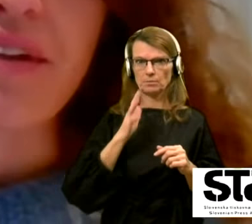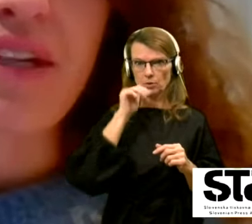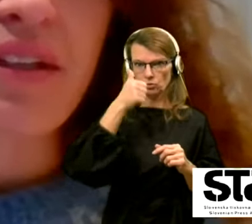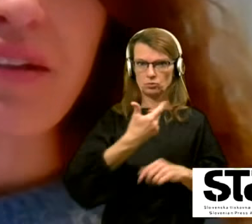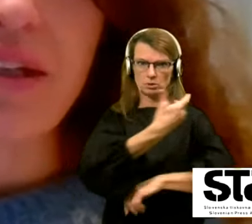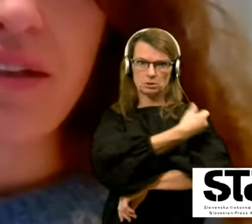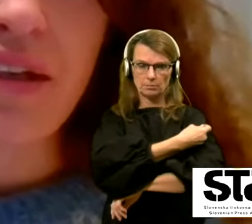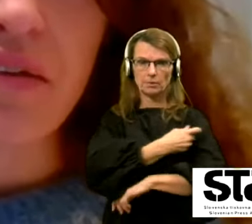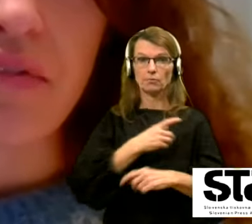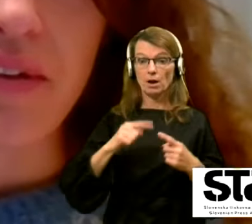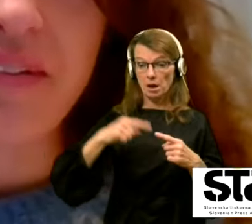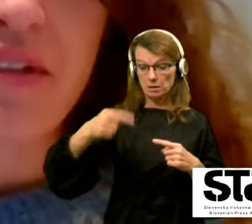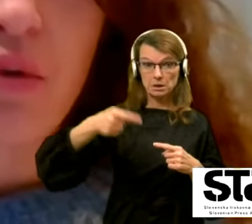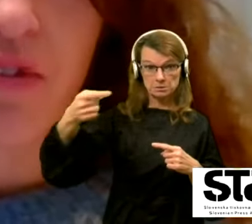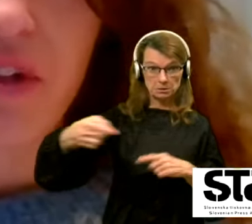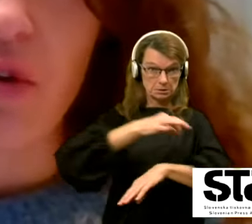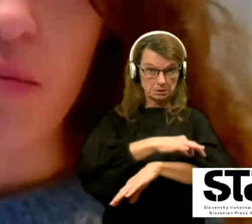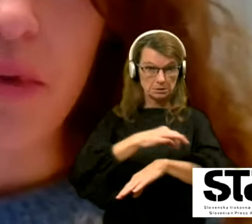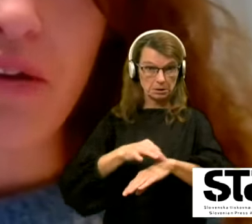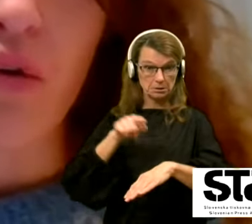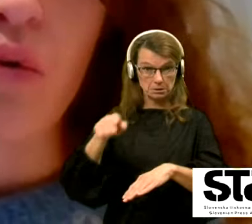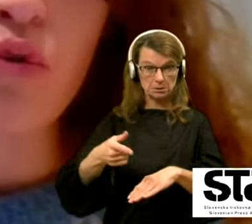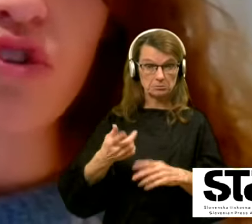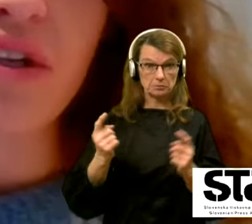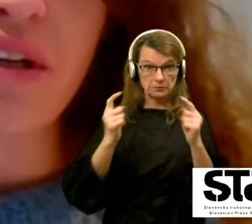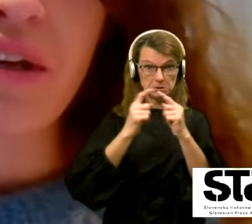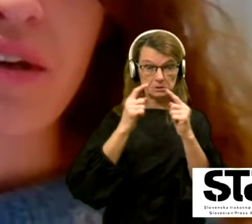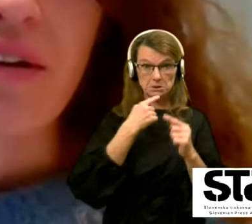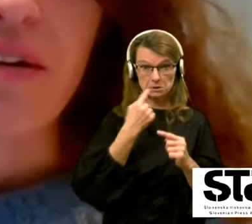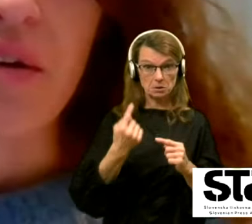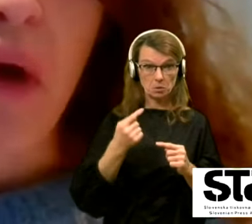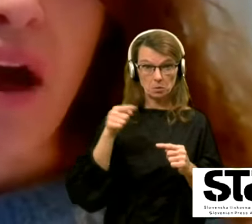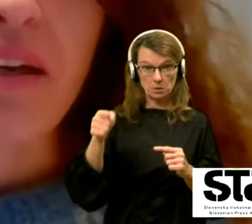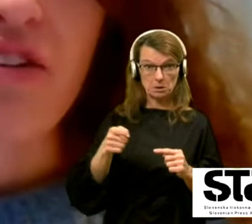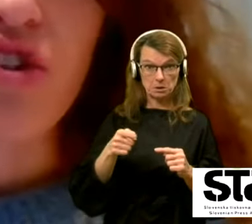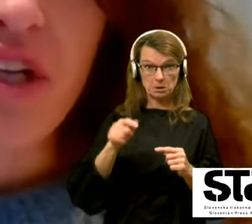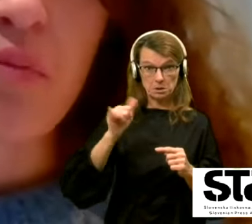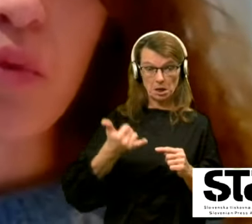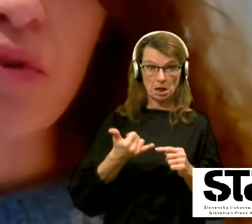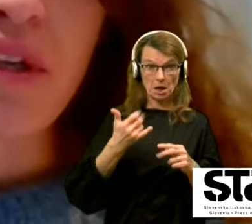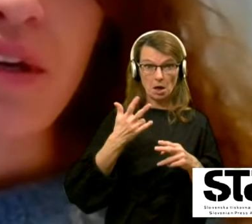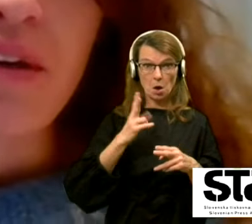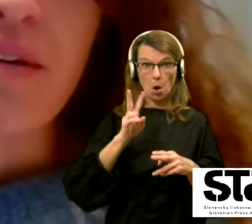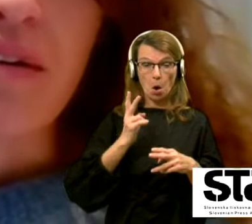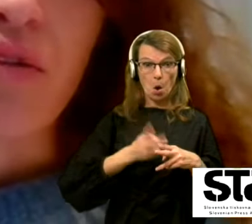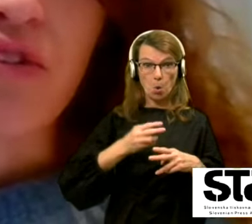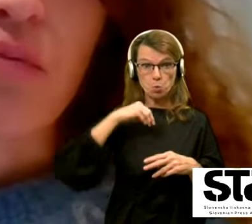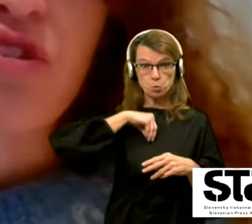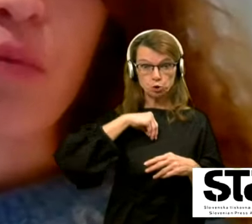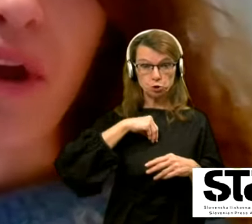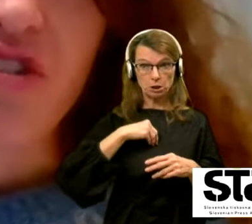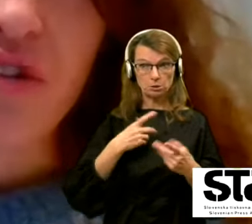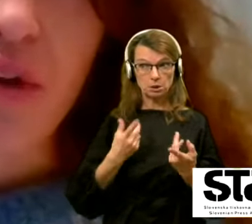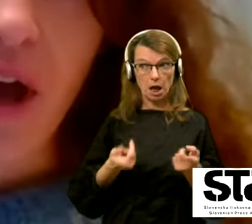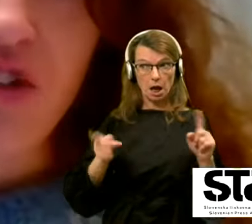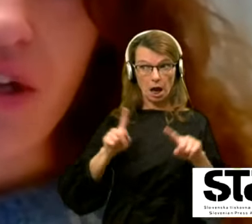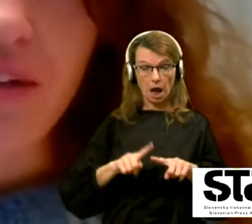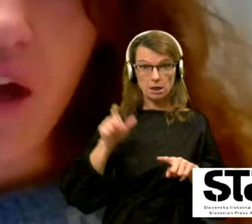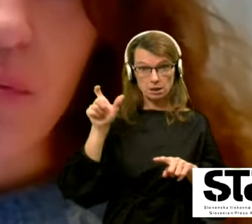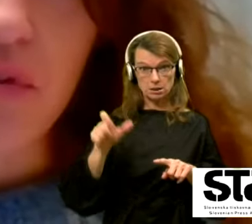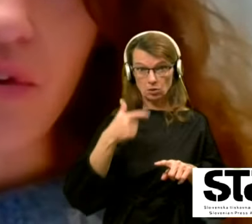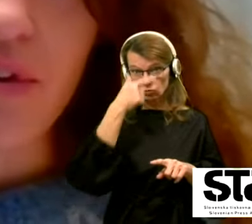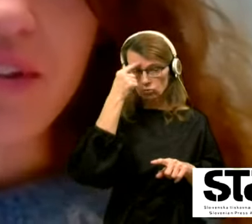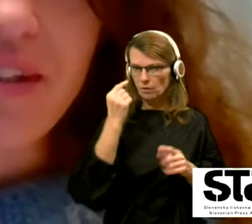potem v naslednjih tednih v stiku z nekom, ki je okužen? Ali je že imun? Oziroma, če vprašam